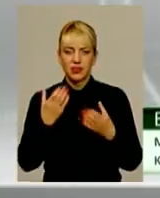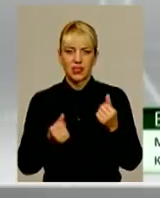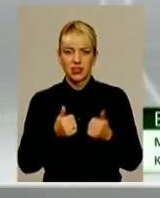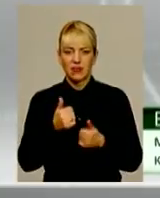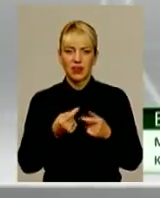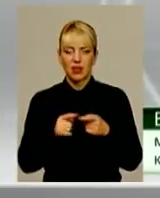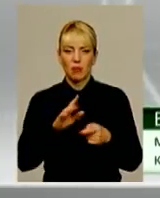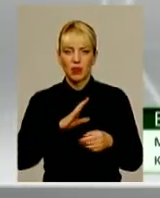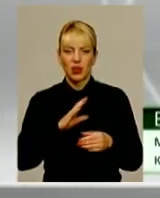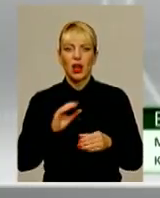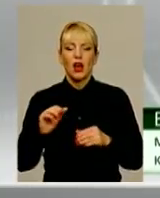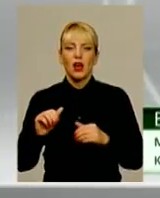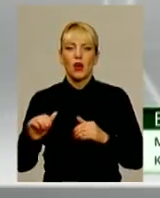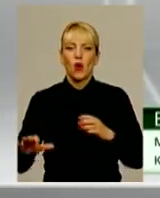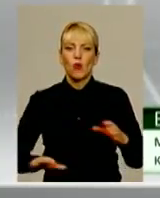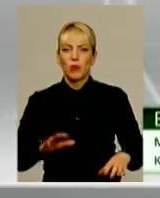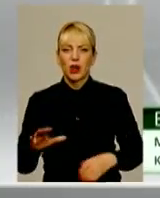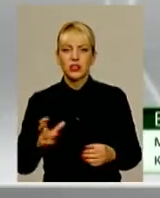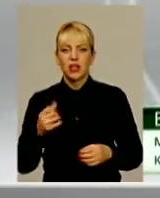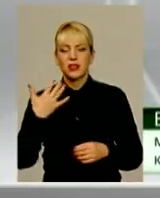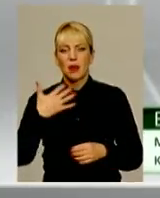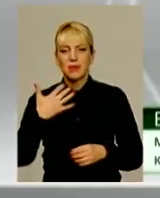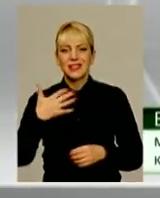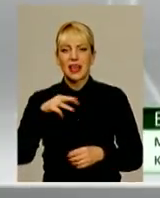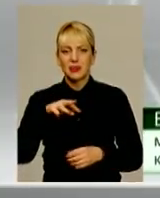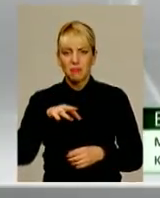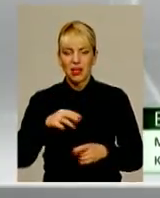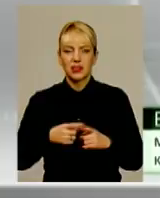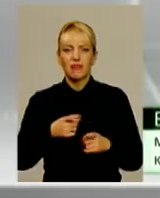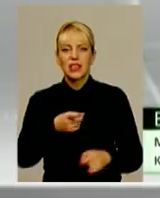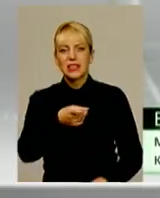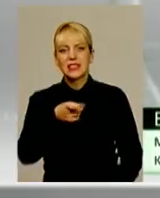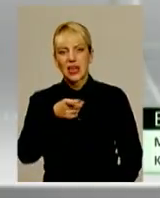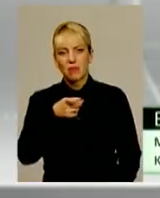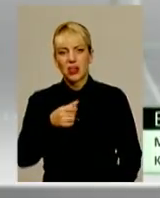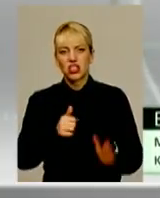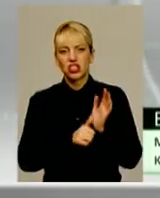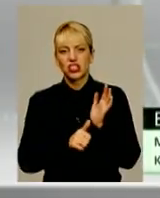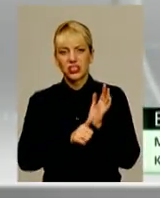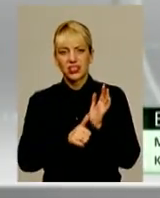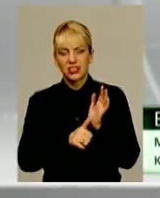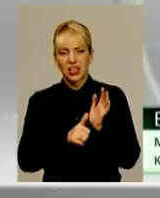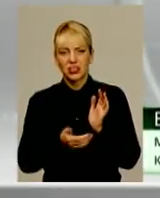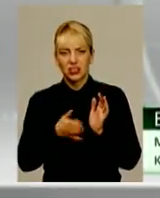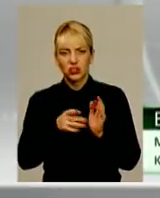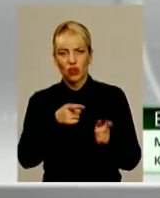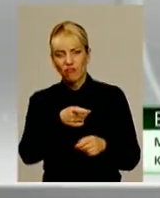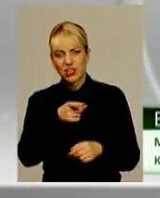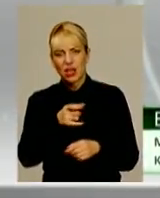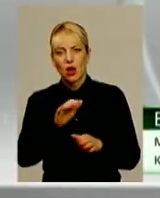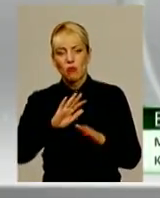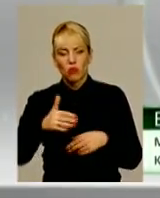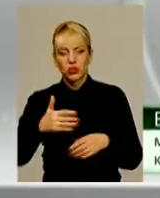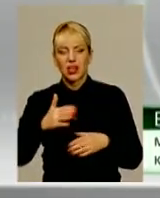упражнення на 50 метрів, стрільба з пистолета, 60 зачетних выстрілів. Після упражнення квалифікації я